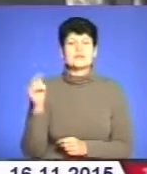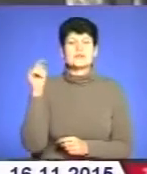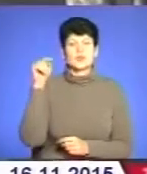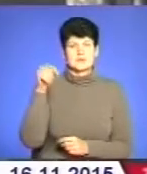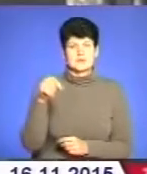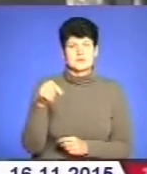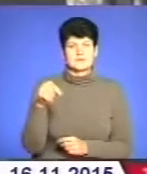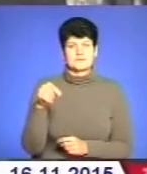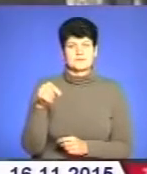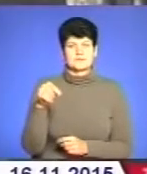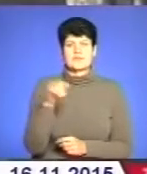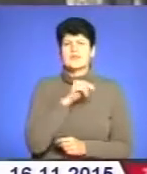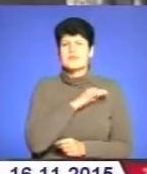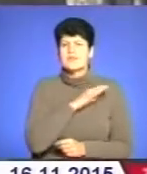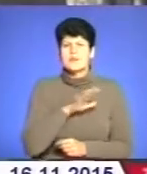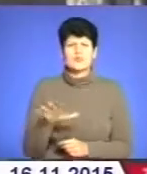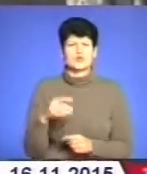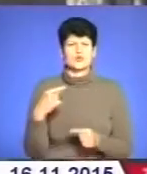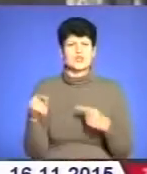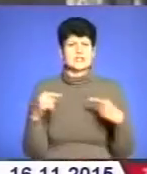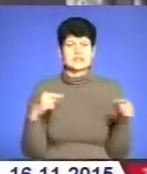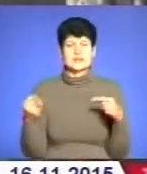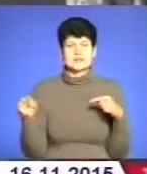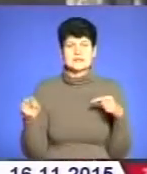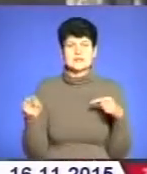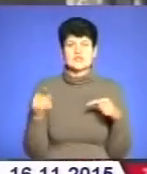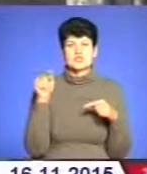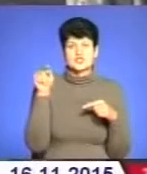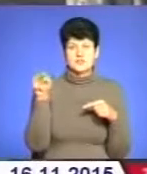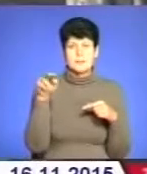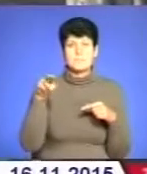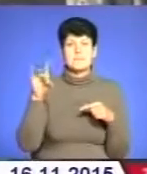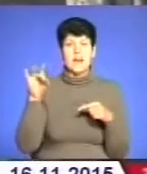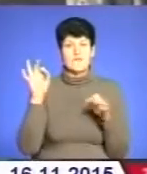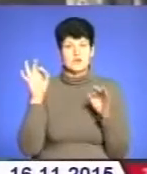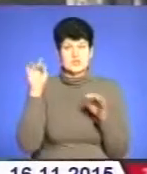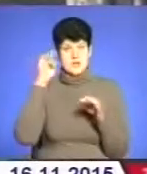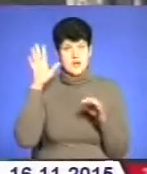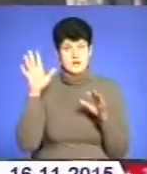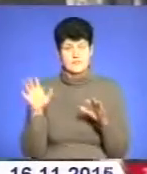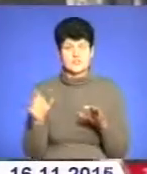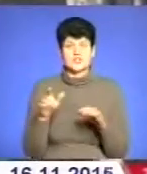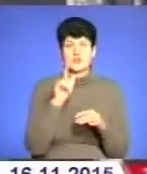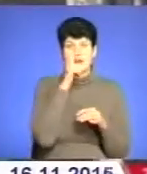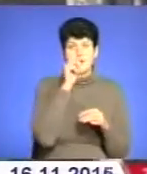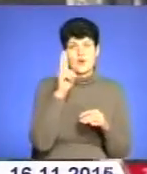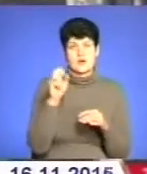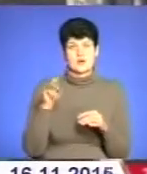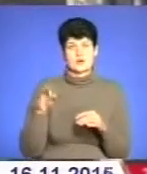не було різниці, чи ти православний, чи гракокатолик.